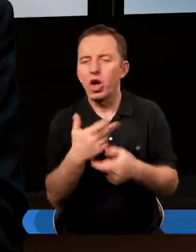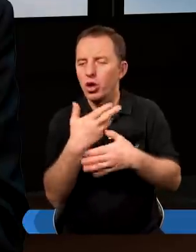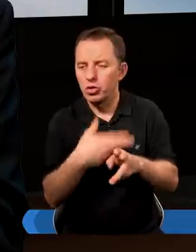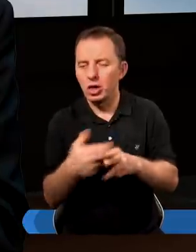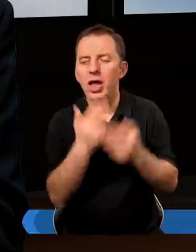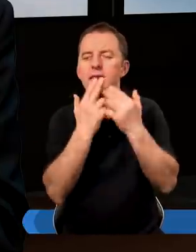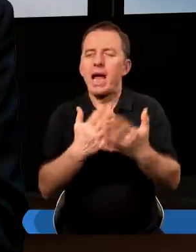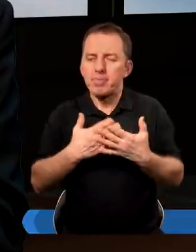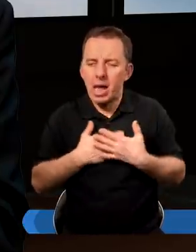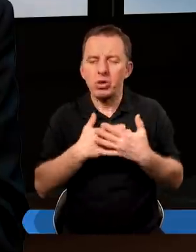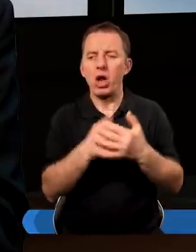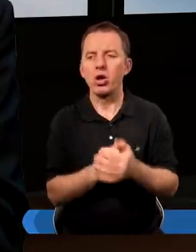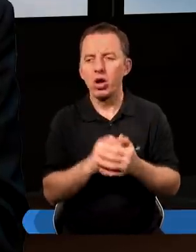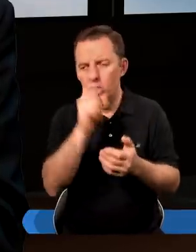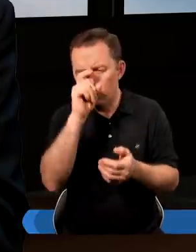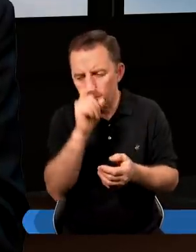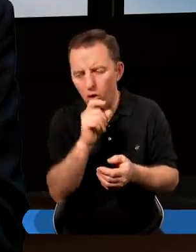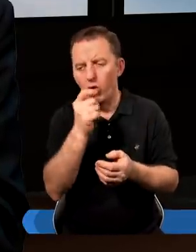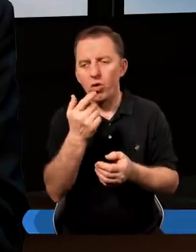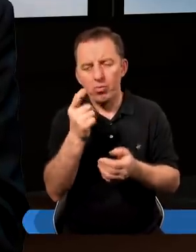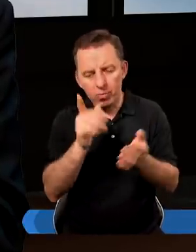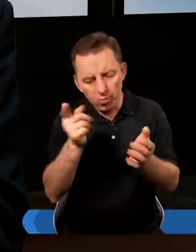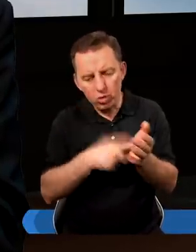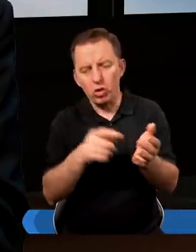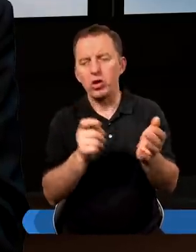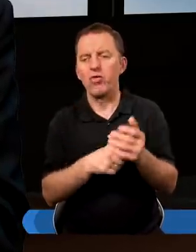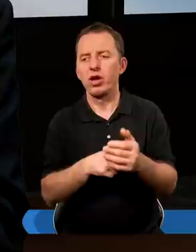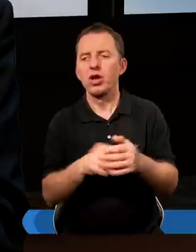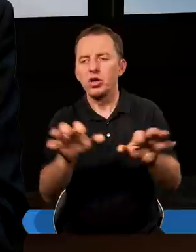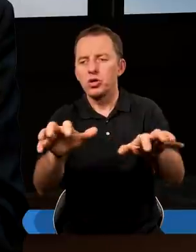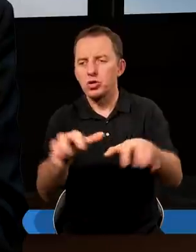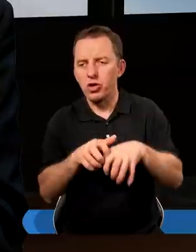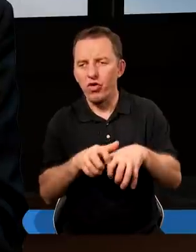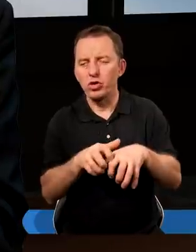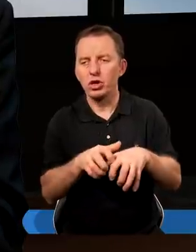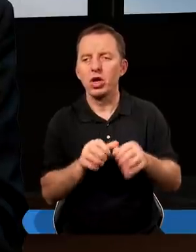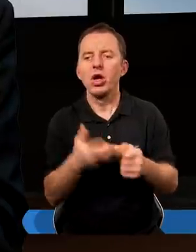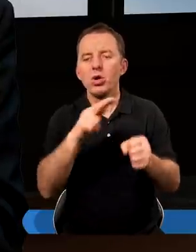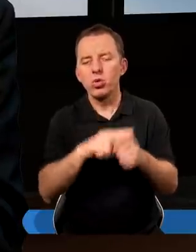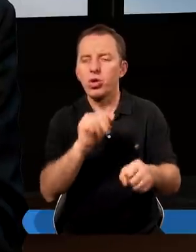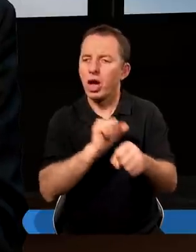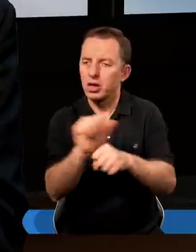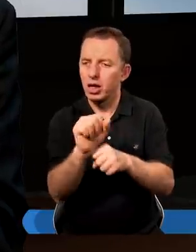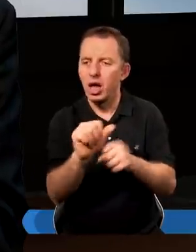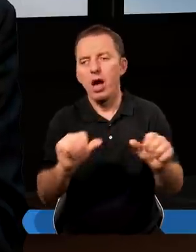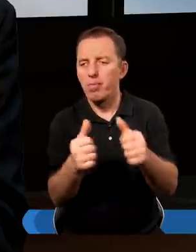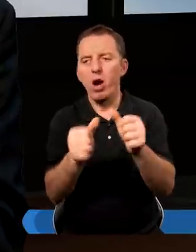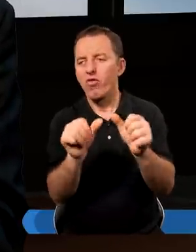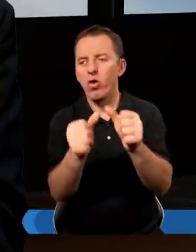nieczystość, namiętność, złą porządliwość i chciwość, która jest